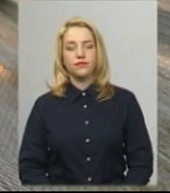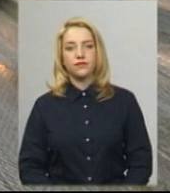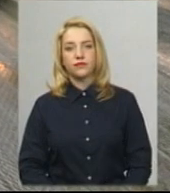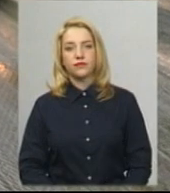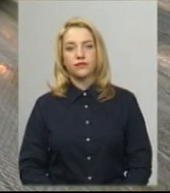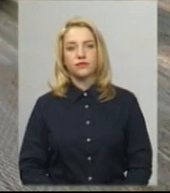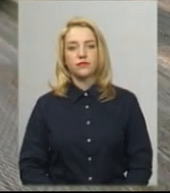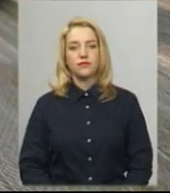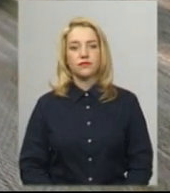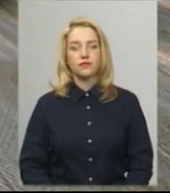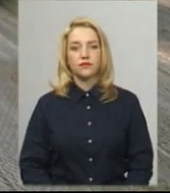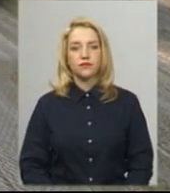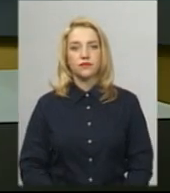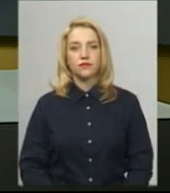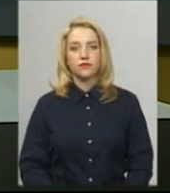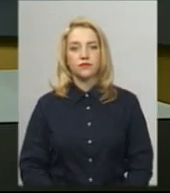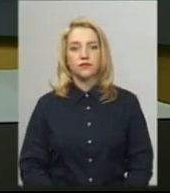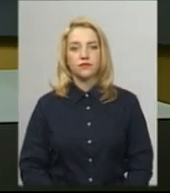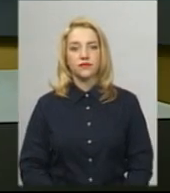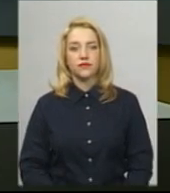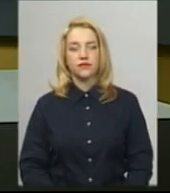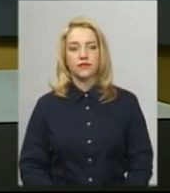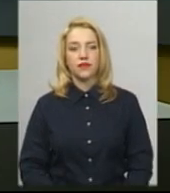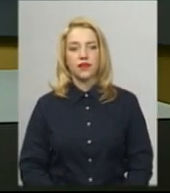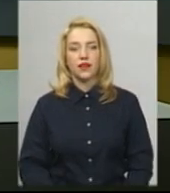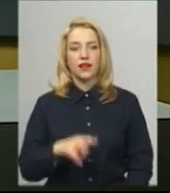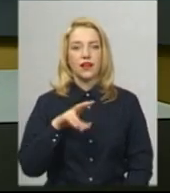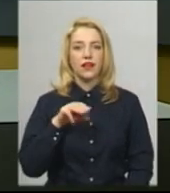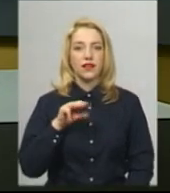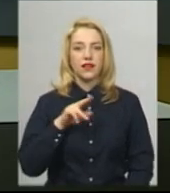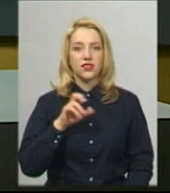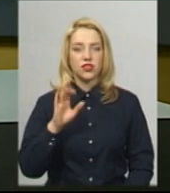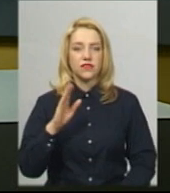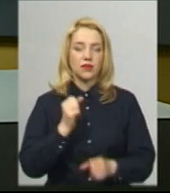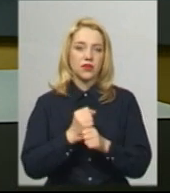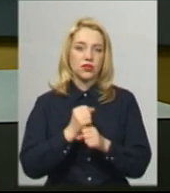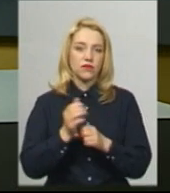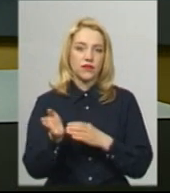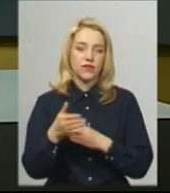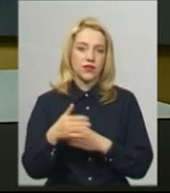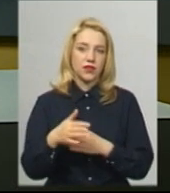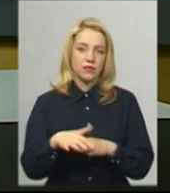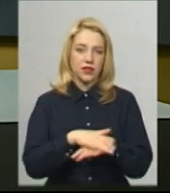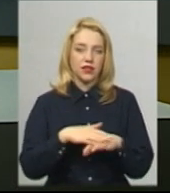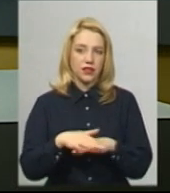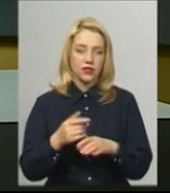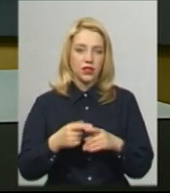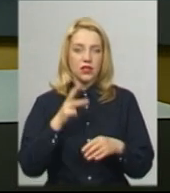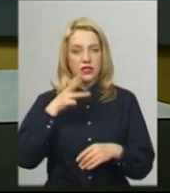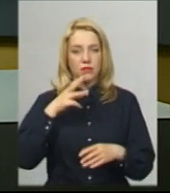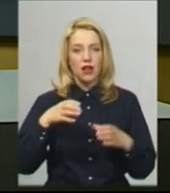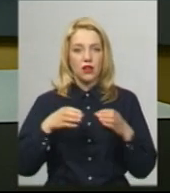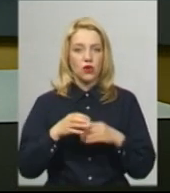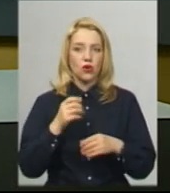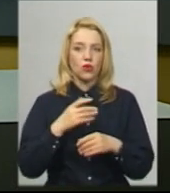Суспільному. Хмельниччина. У Летичеві запрацював рибний ринок. Знімальна група Суспільного побувала на ринку, який